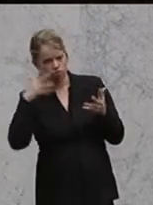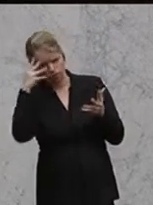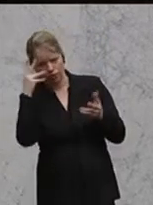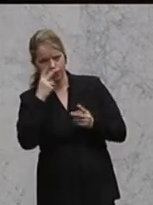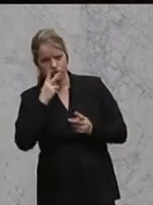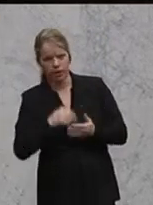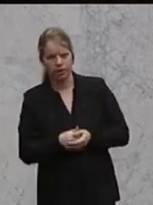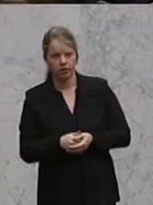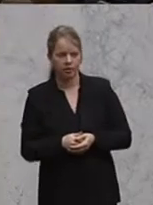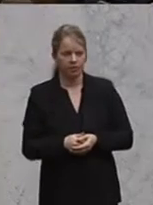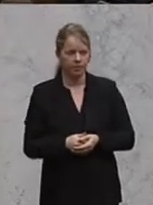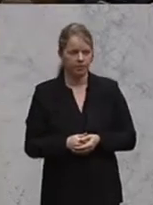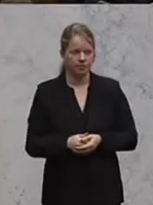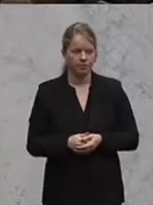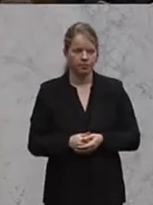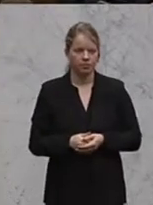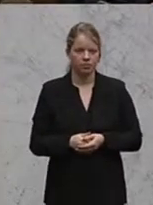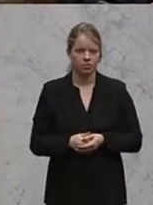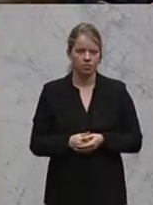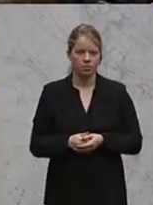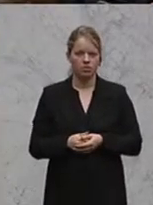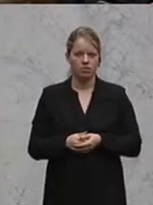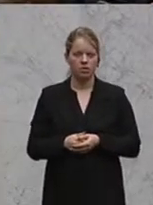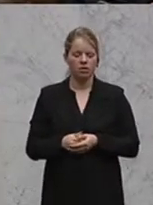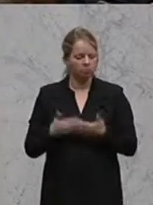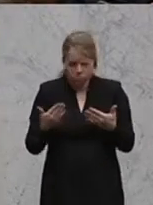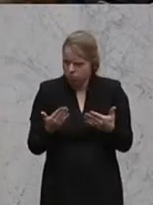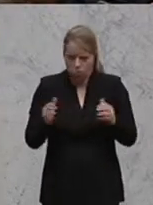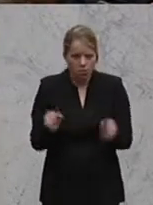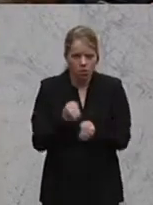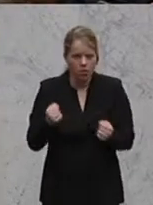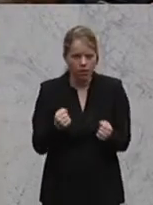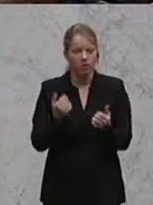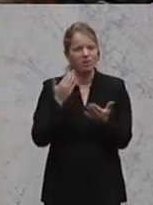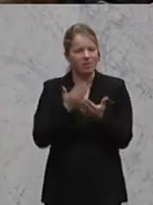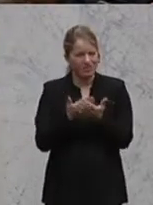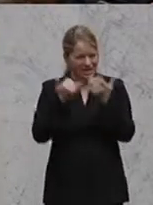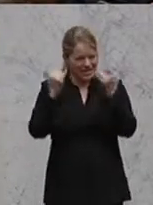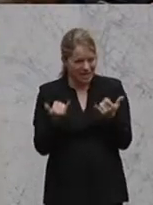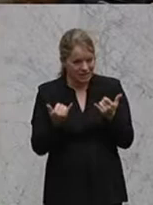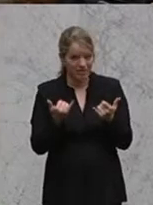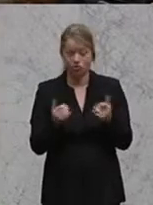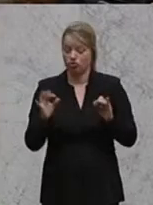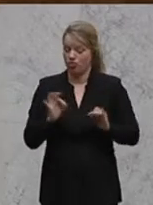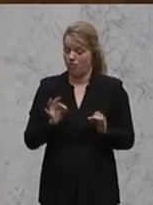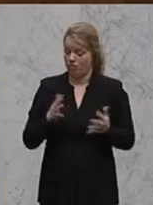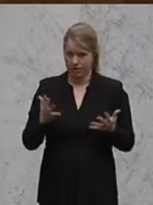Nur weil er Django heißt. Das geht sich nicht aus. Und jetzt kommt der Schlimme am Schluss.